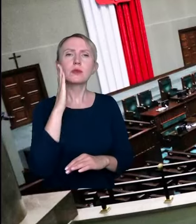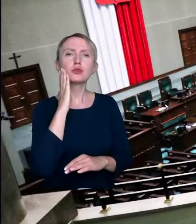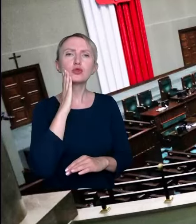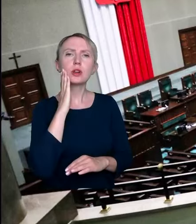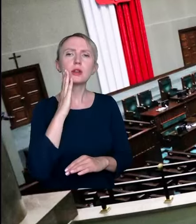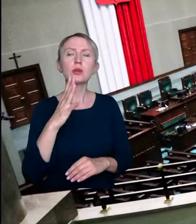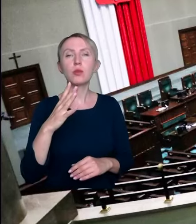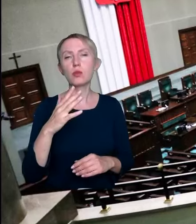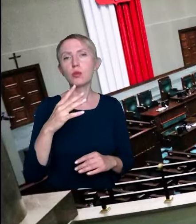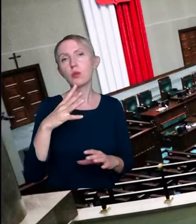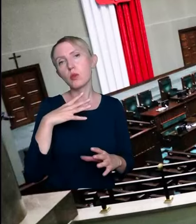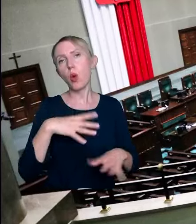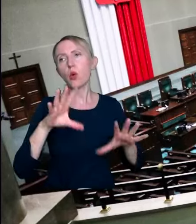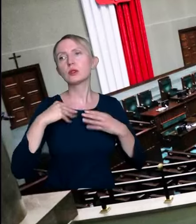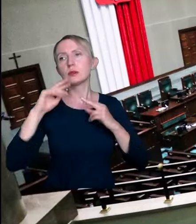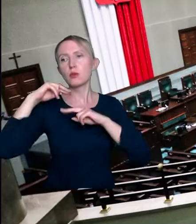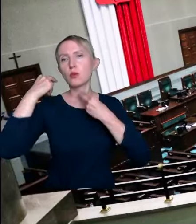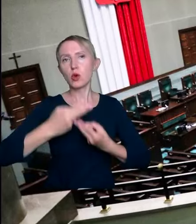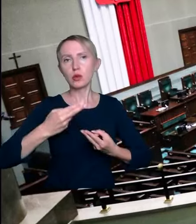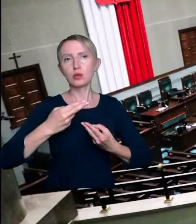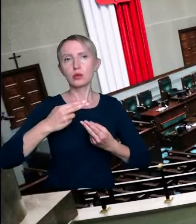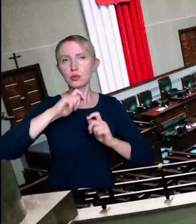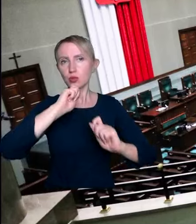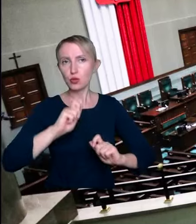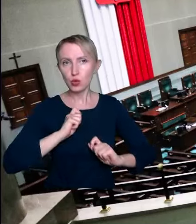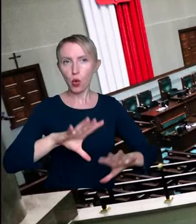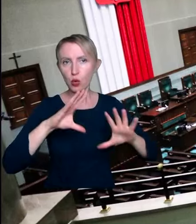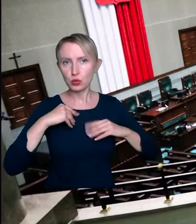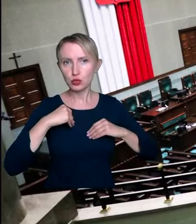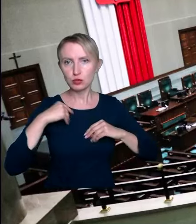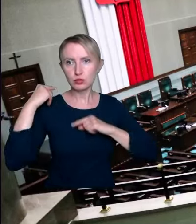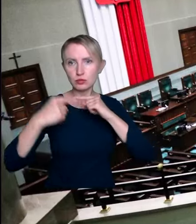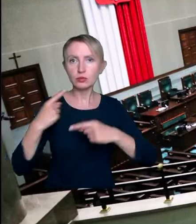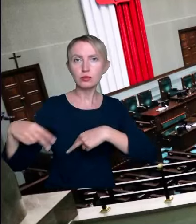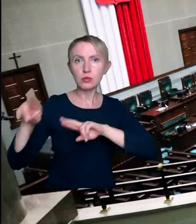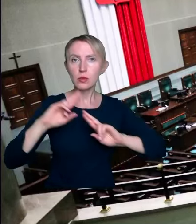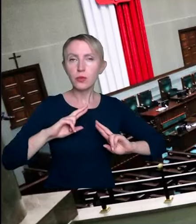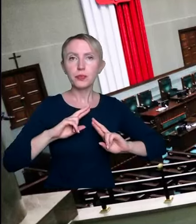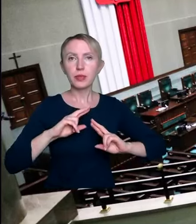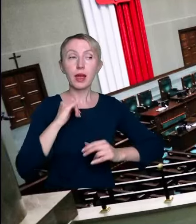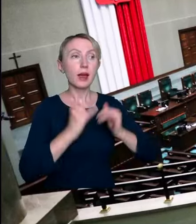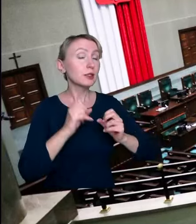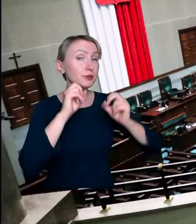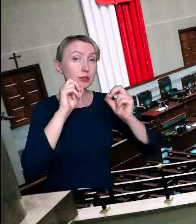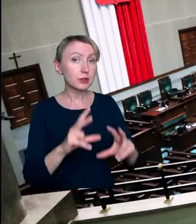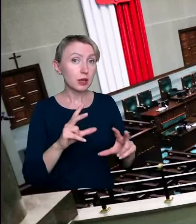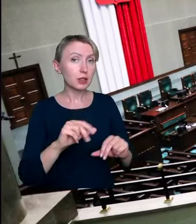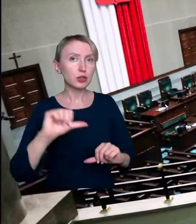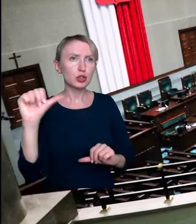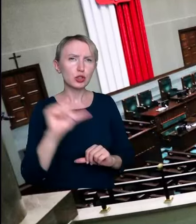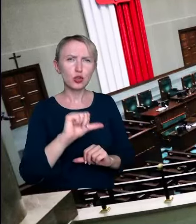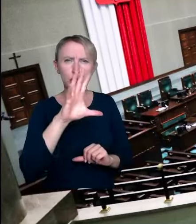oświadczeń, miało trzymać w spadku. No ale jeśli to wszystko nawet tak wyglądało, no to musiał przeżyć za 1500